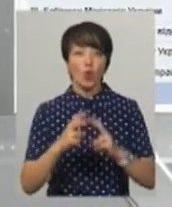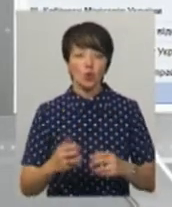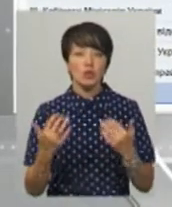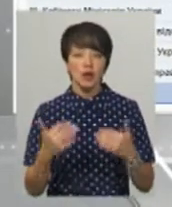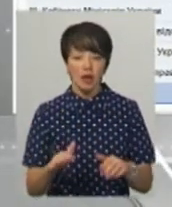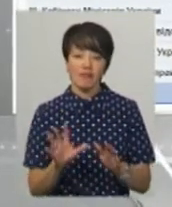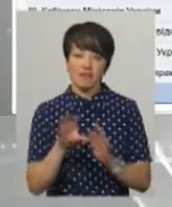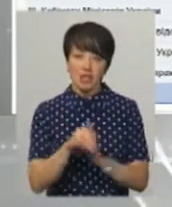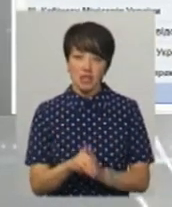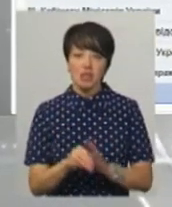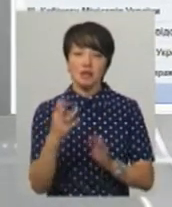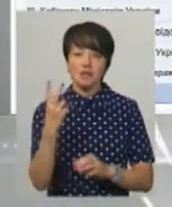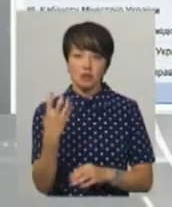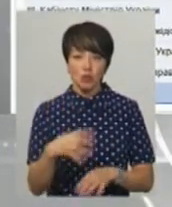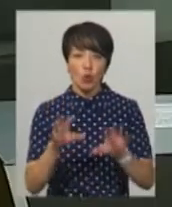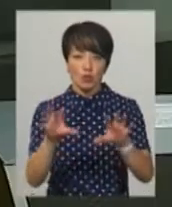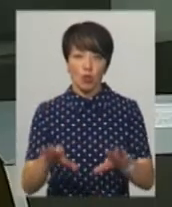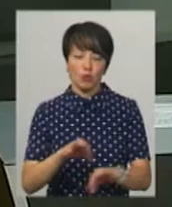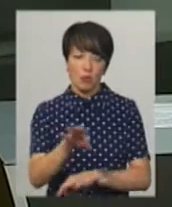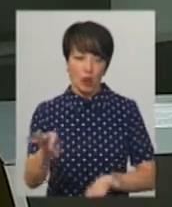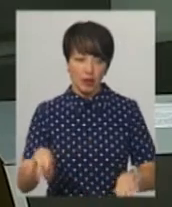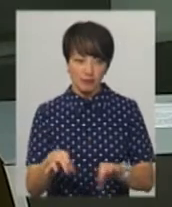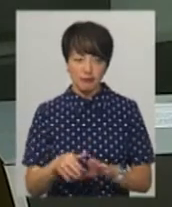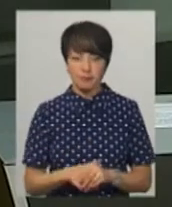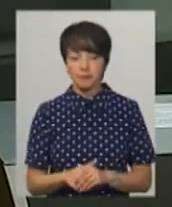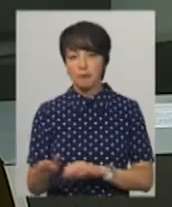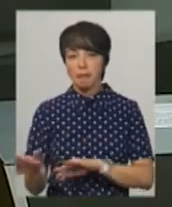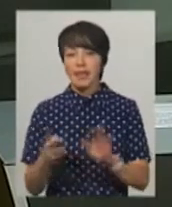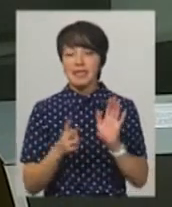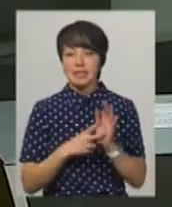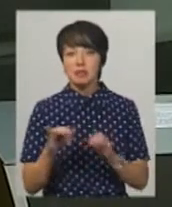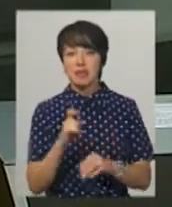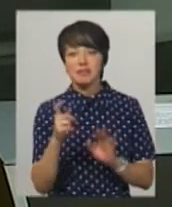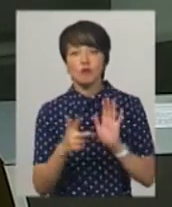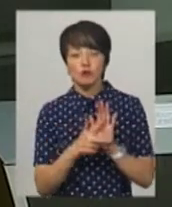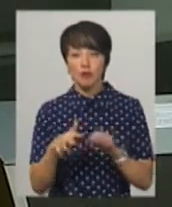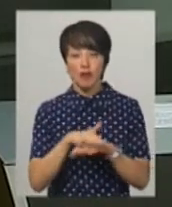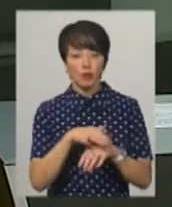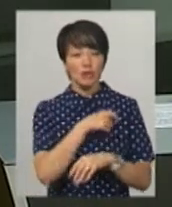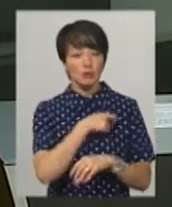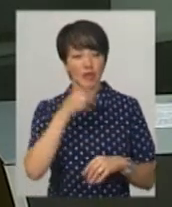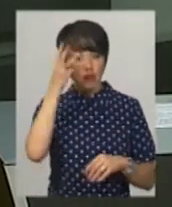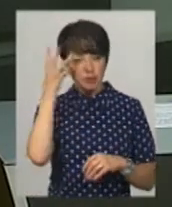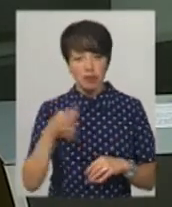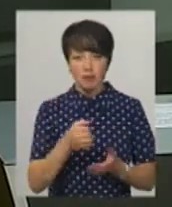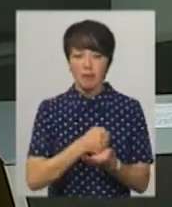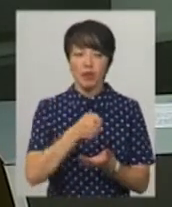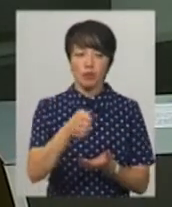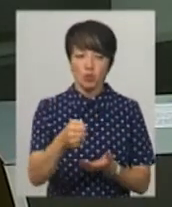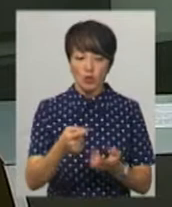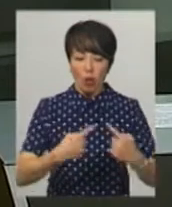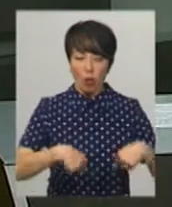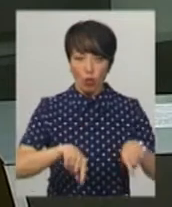Вніс 240 законопроєктів. Нагадаю, 7 із 8 чинних народних депутатів з Хмельниччини балотуються на